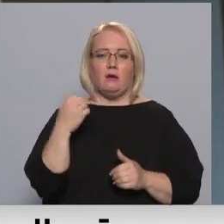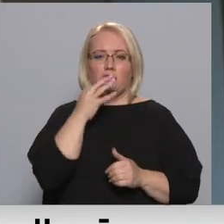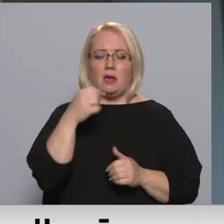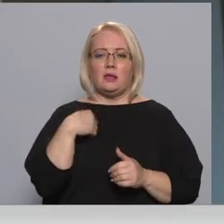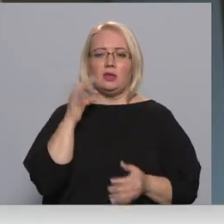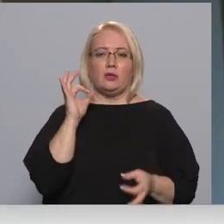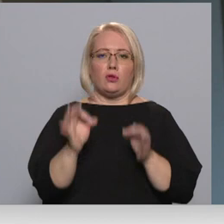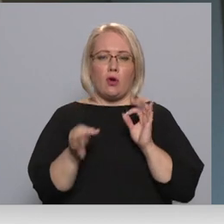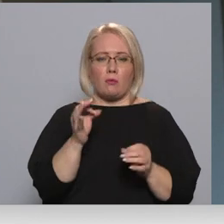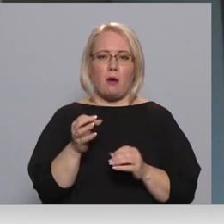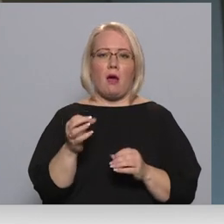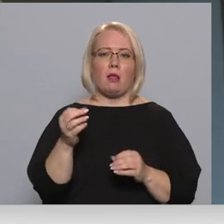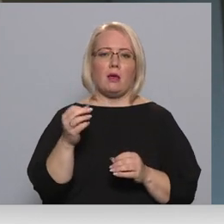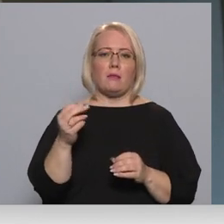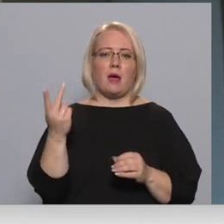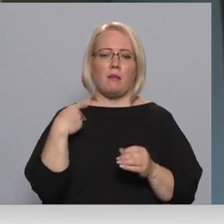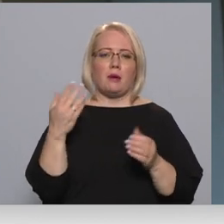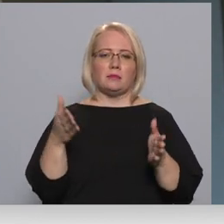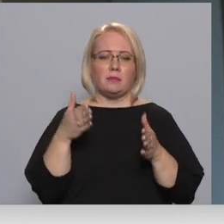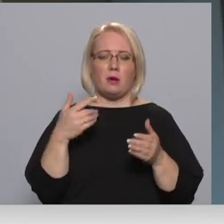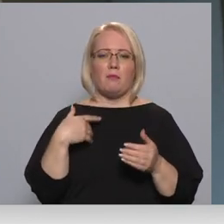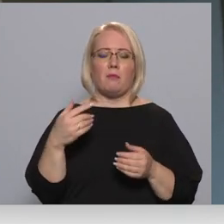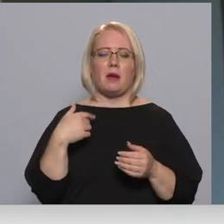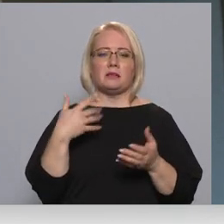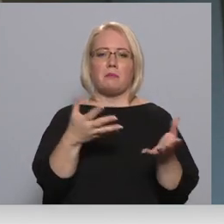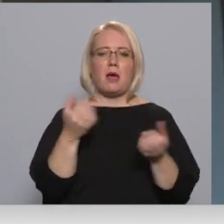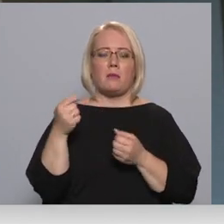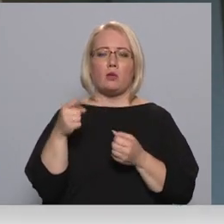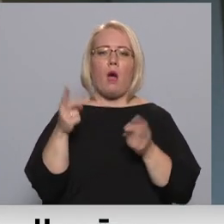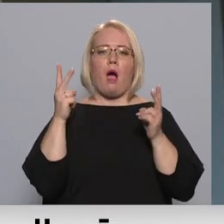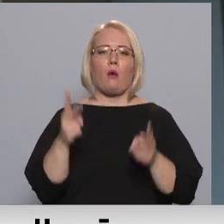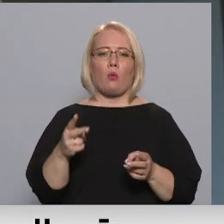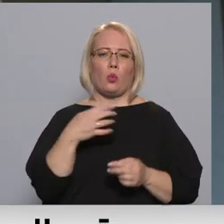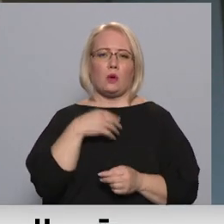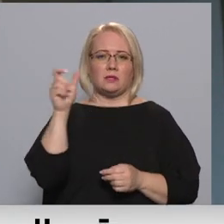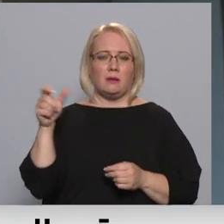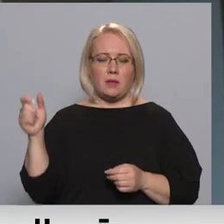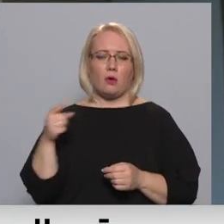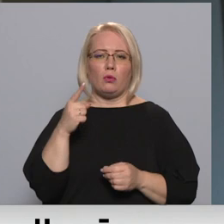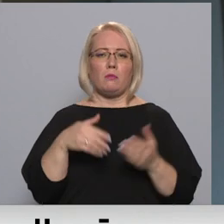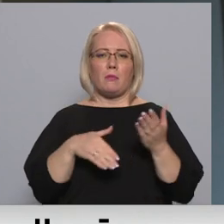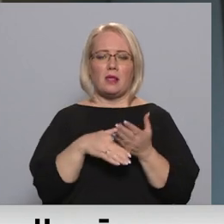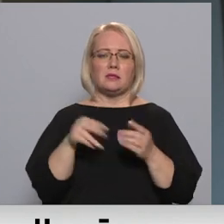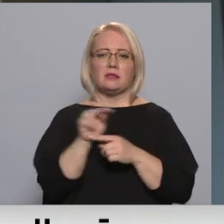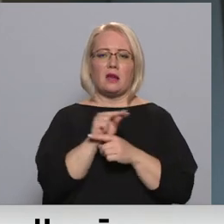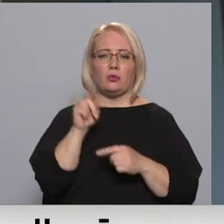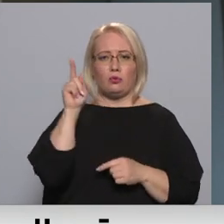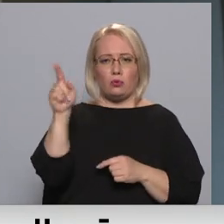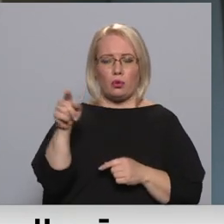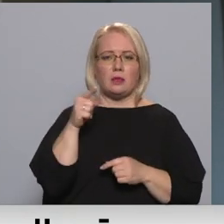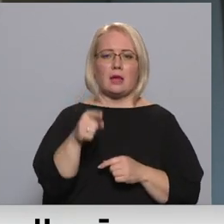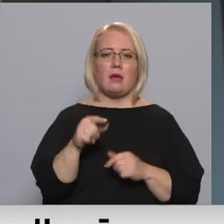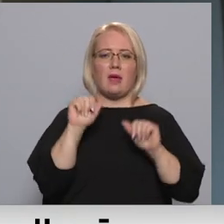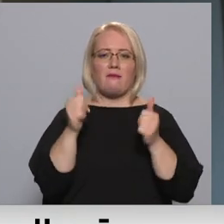abiem, kā mēs paņemam tos akūtosmu, viņa mums palīdz ar tiem pacientiem, kas varētu ārstēties tur. Manuprāt, tikai šādā veida